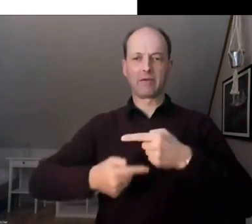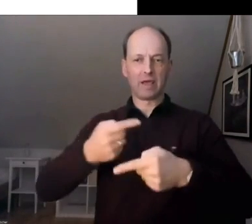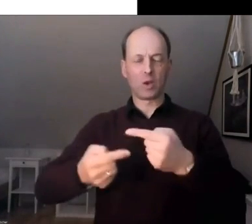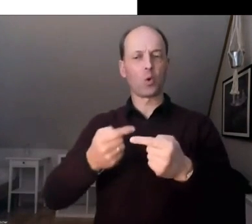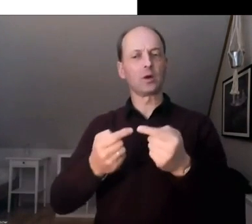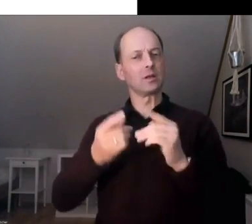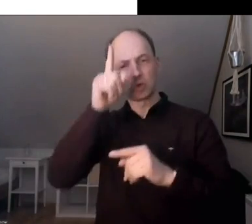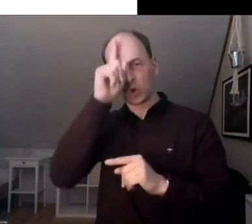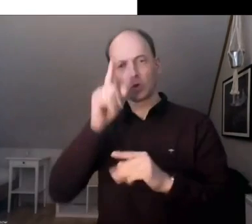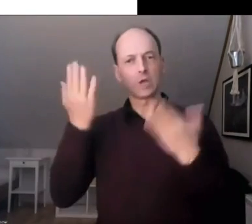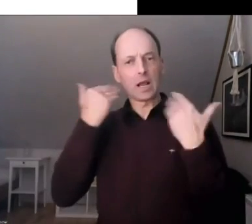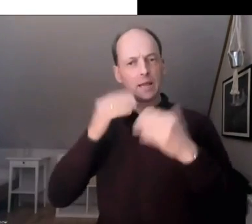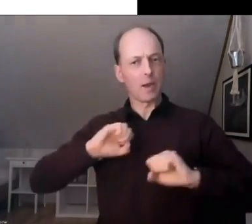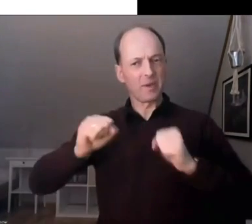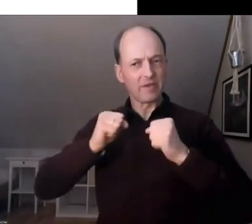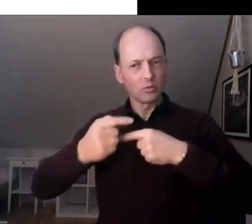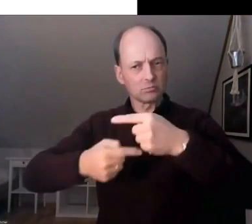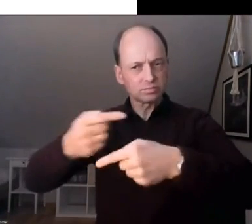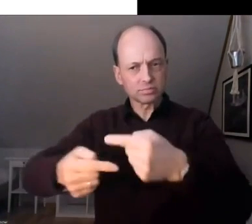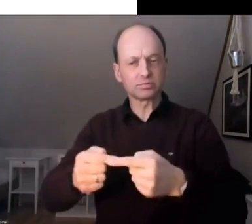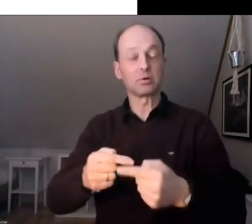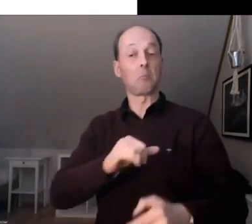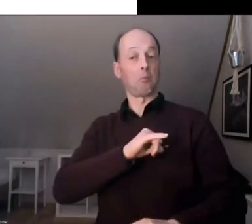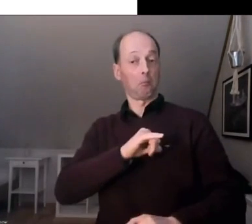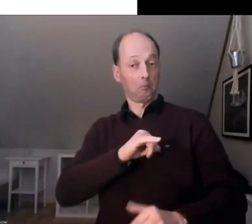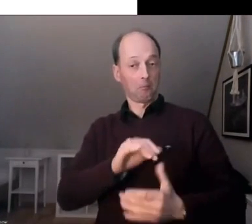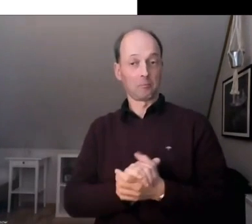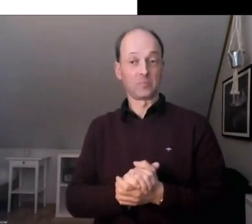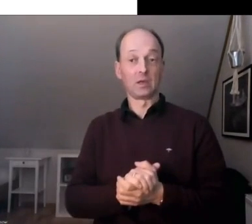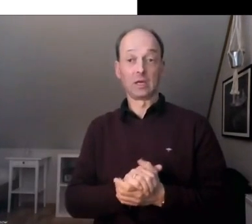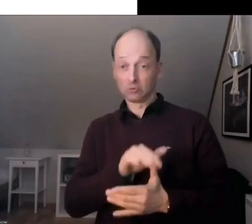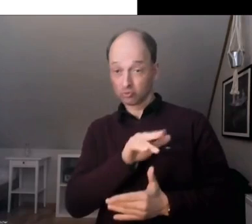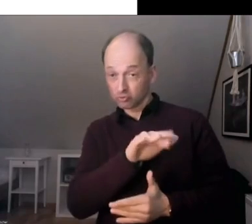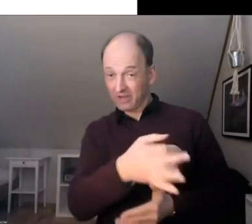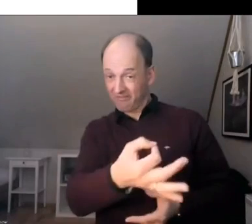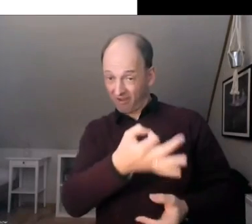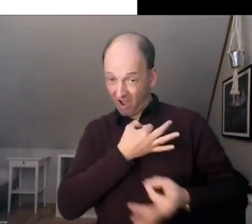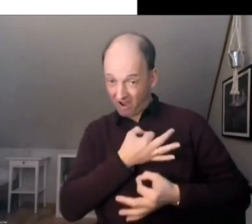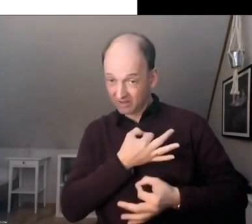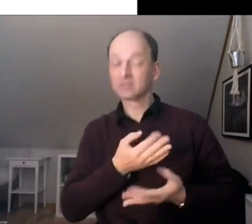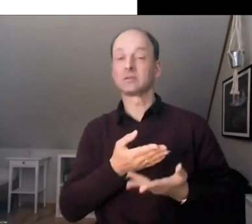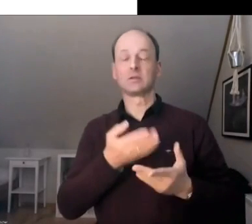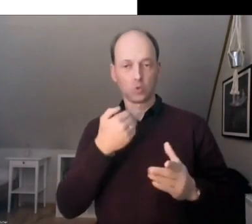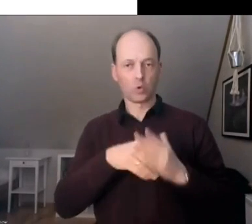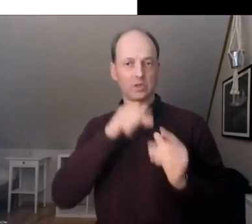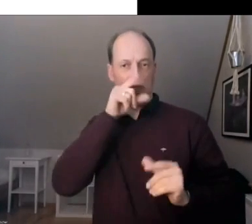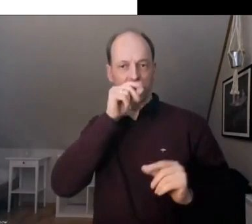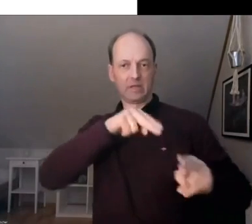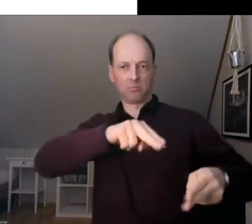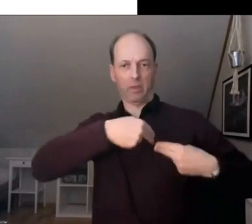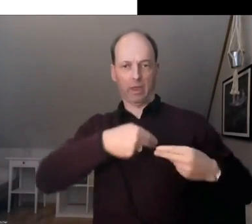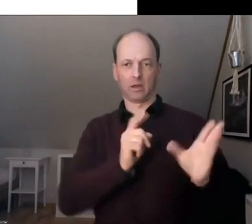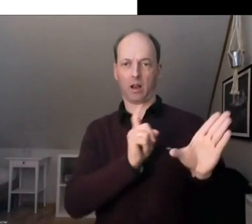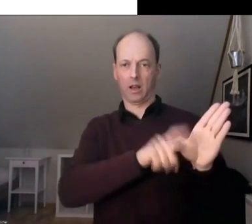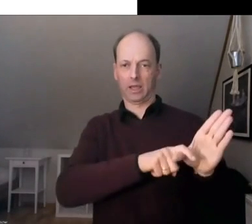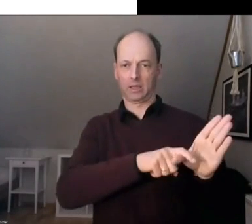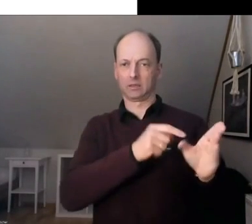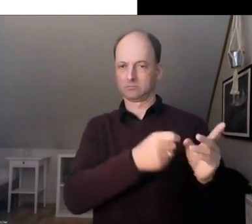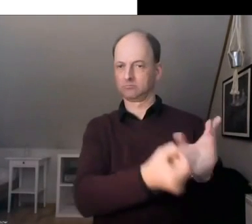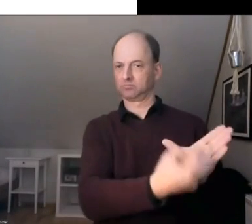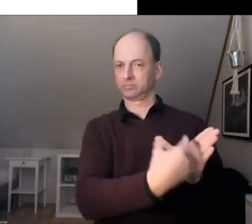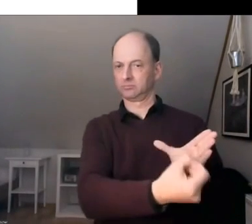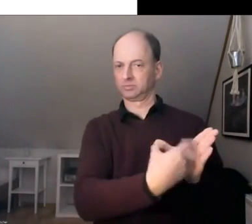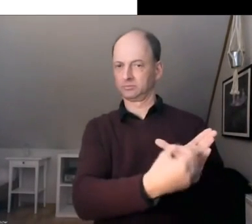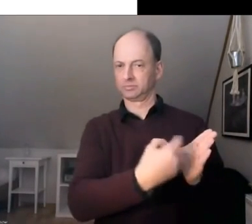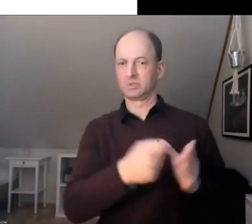Klimabewegung. Fragen könnt ihr gerne über den Tweetback-Link senden. Diese werden wir dann nach der Präsentation